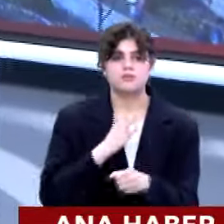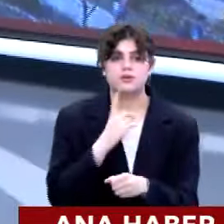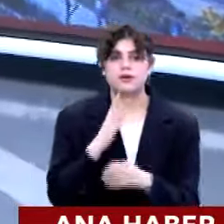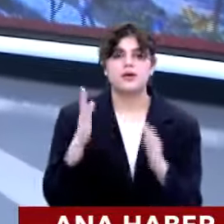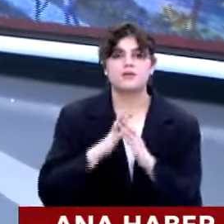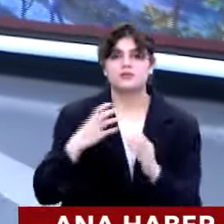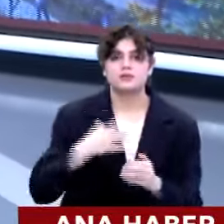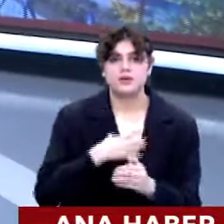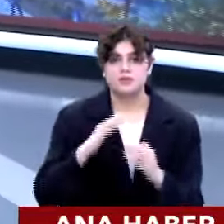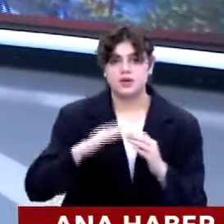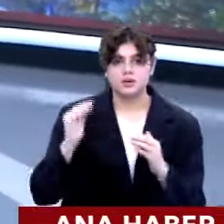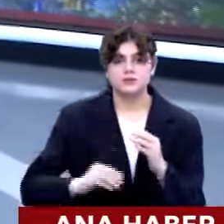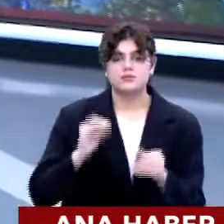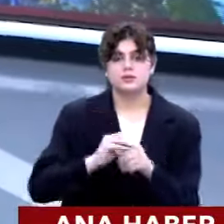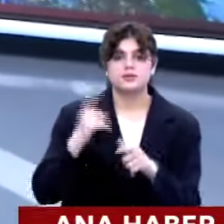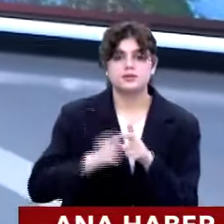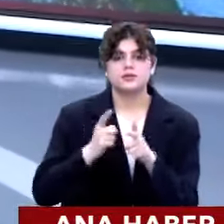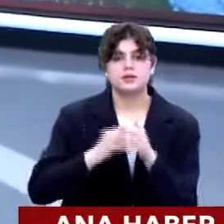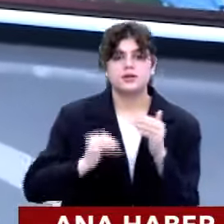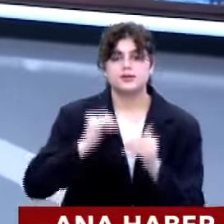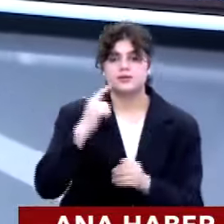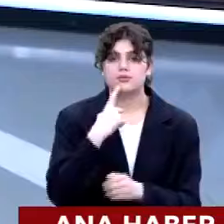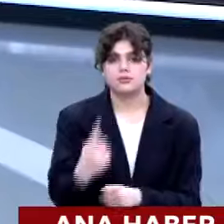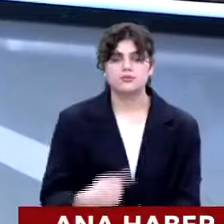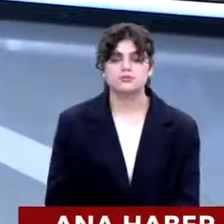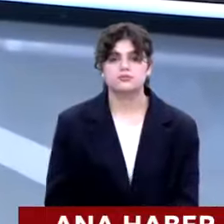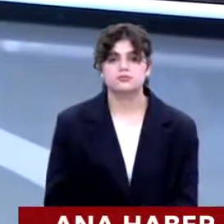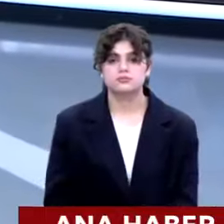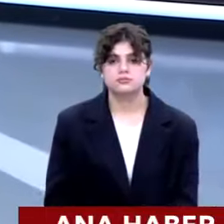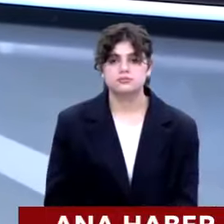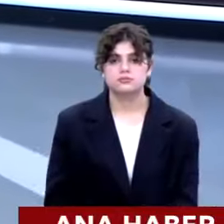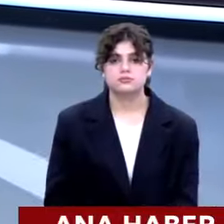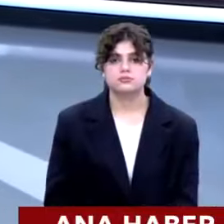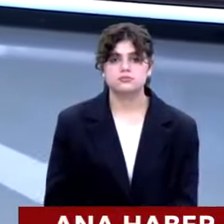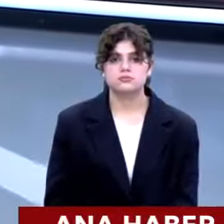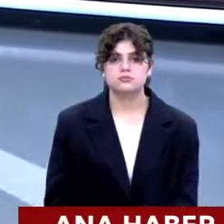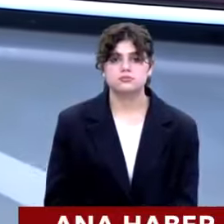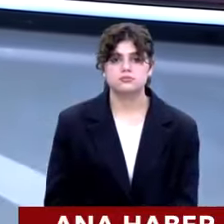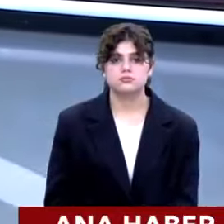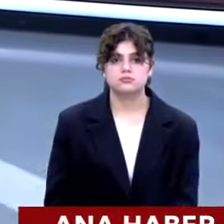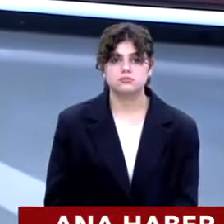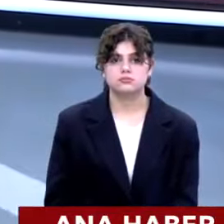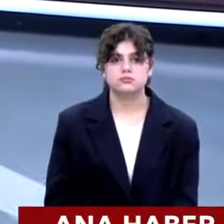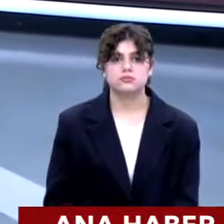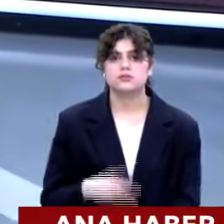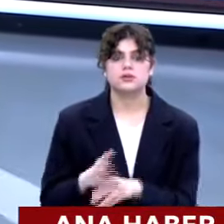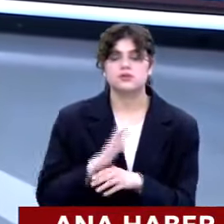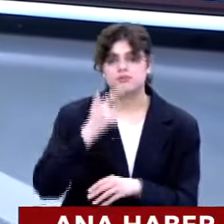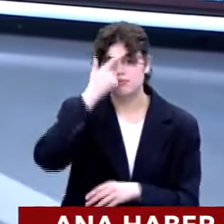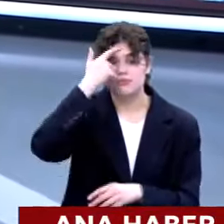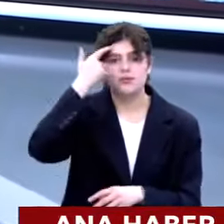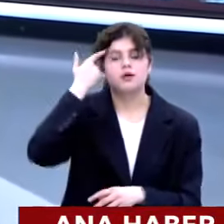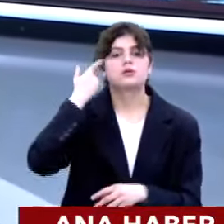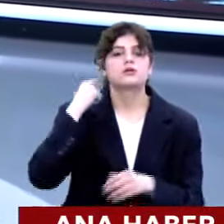Çünkü ev sahibi azaldı, kiracıların sayısı arttı. Neden? Nedenler 3 aşağı 5 lukarı belli.